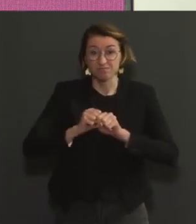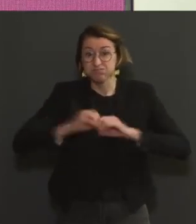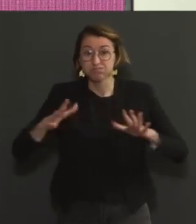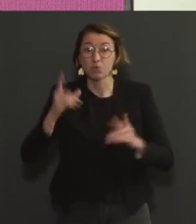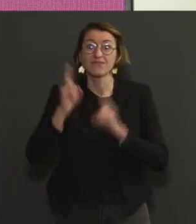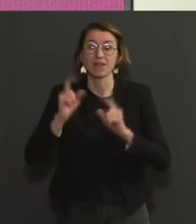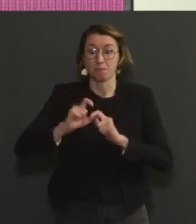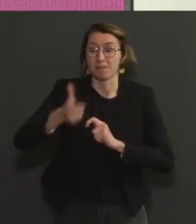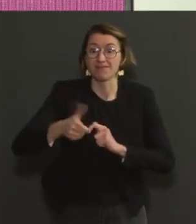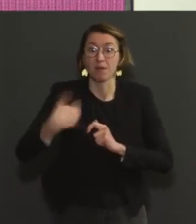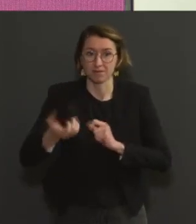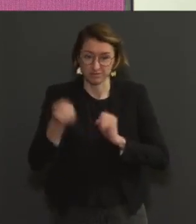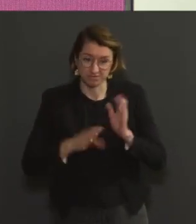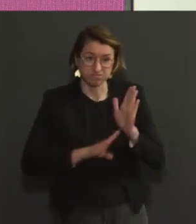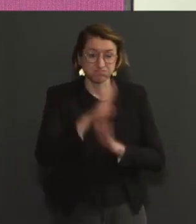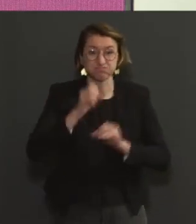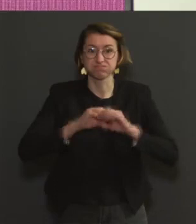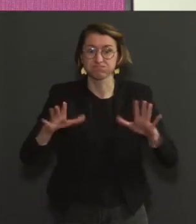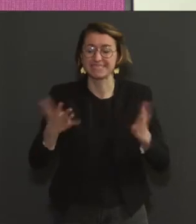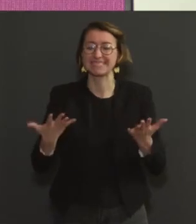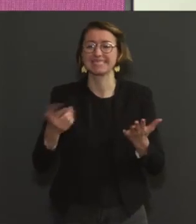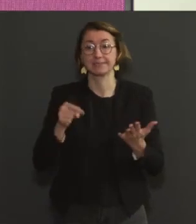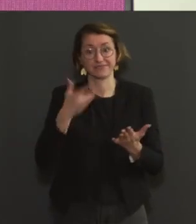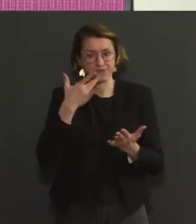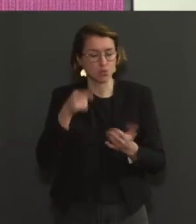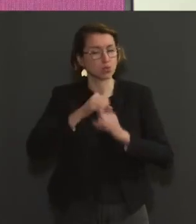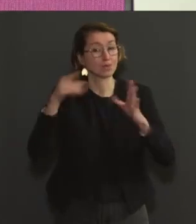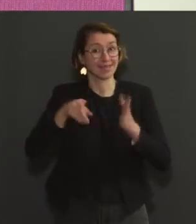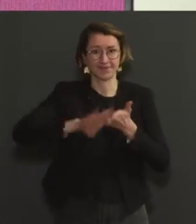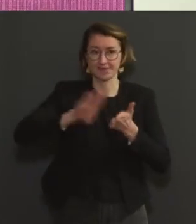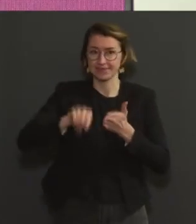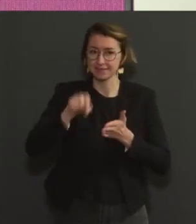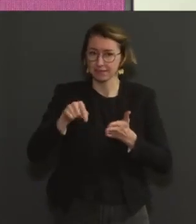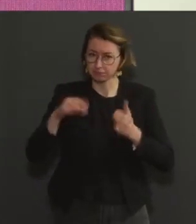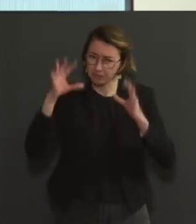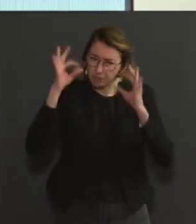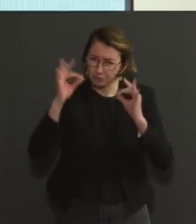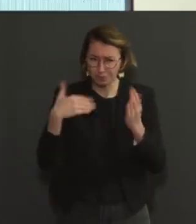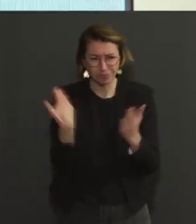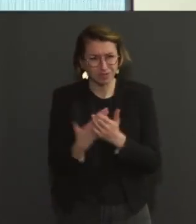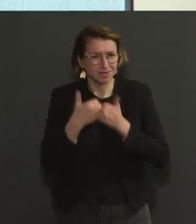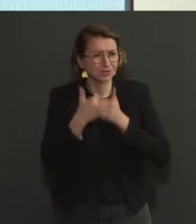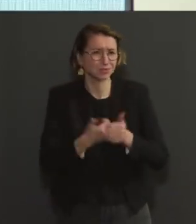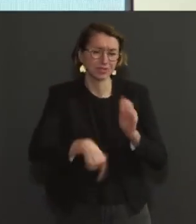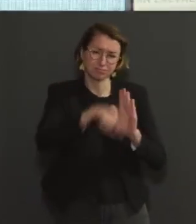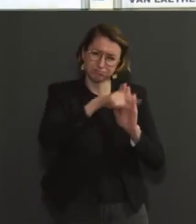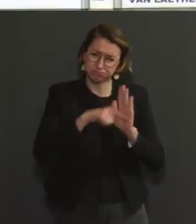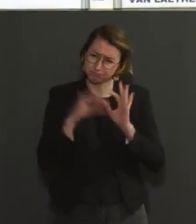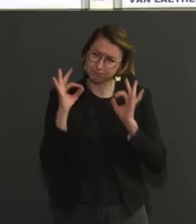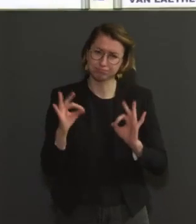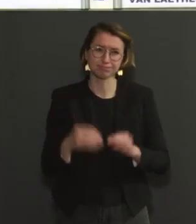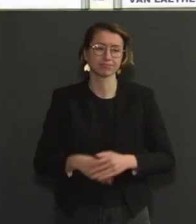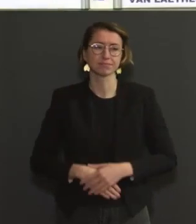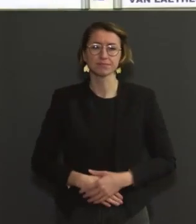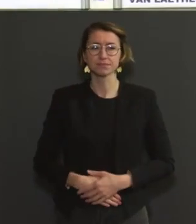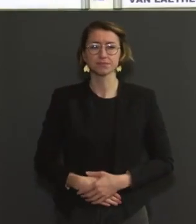Il faut donc continuer à faire attention et appliquer les mesures de sécurité. C'est la seule manière d